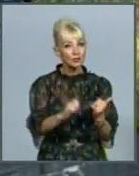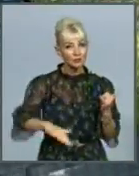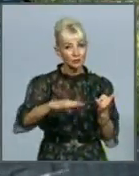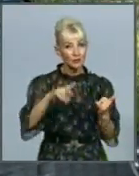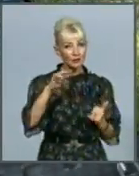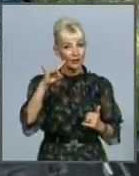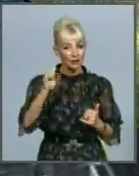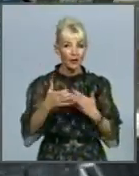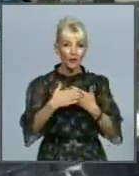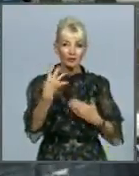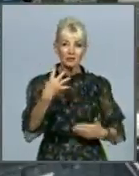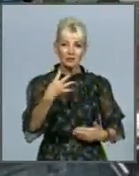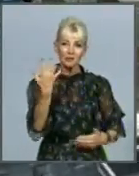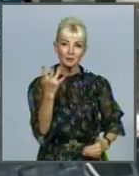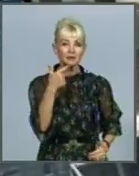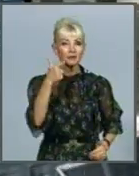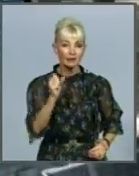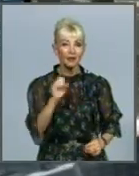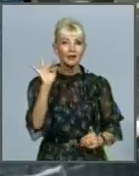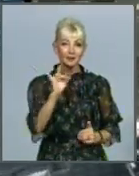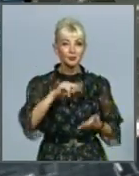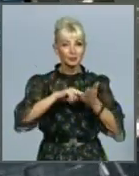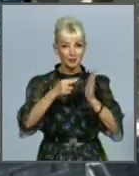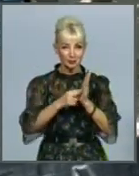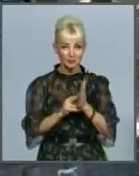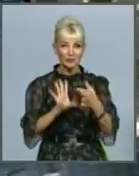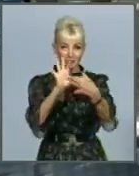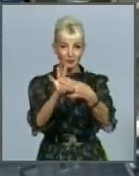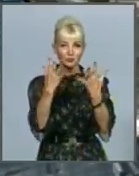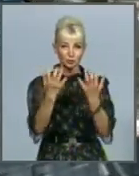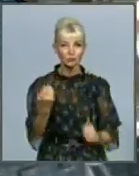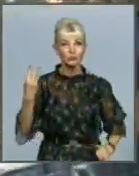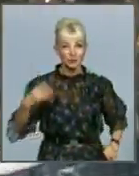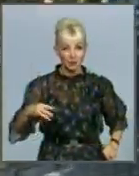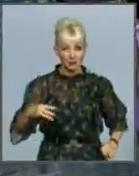Яру становить близько 45 гектарів і до неї планується приєднати ще 30.